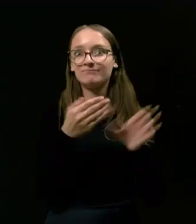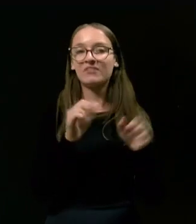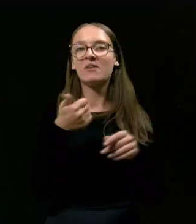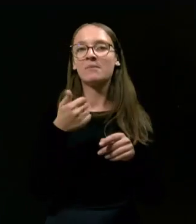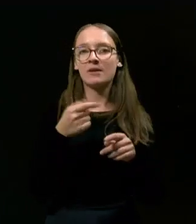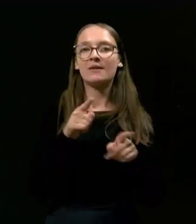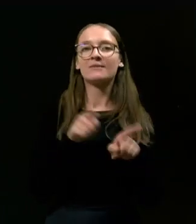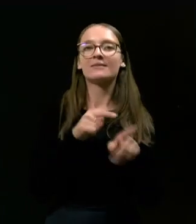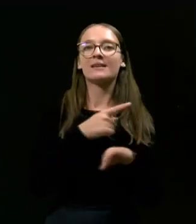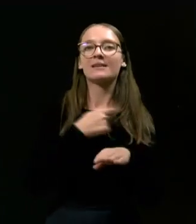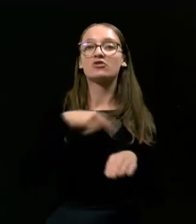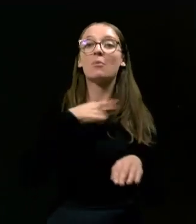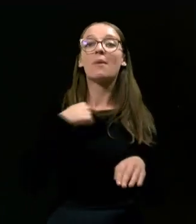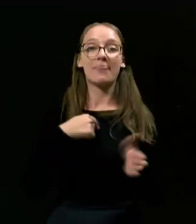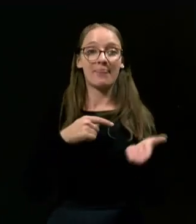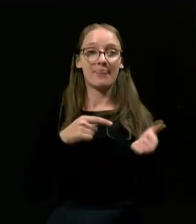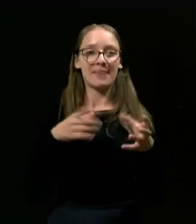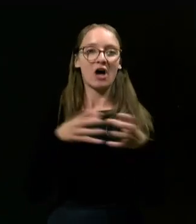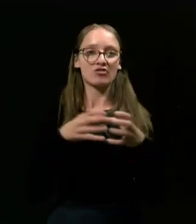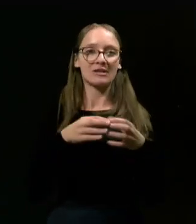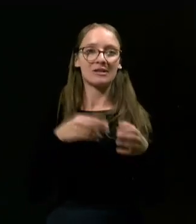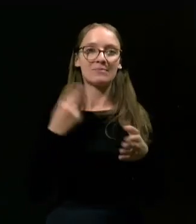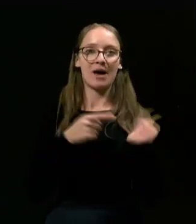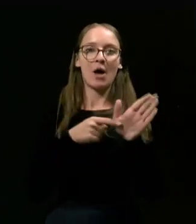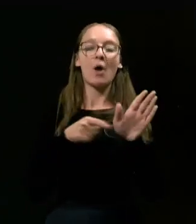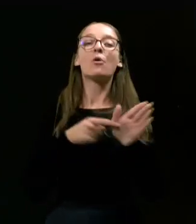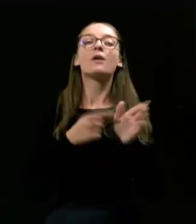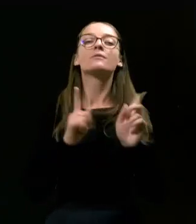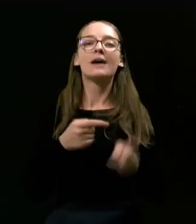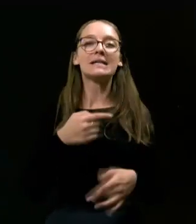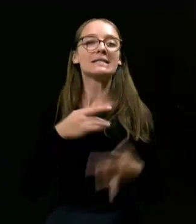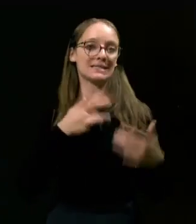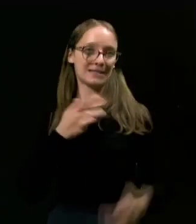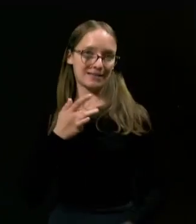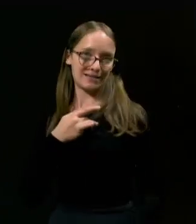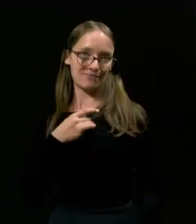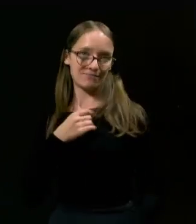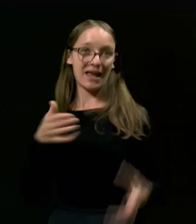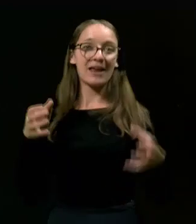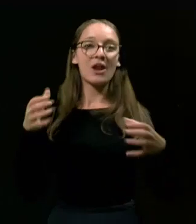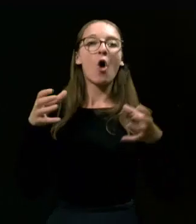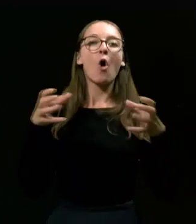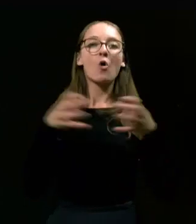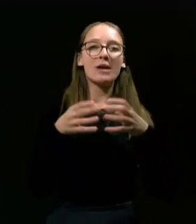takrat so pa naši pokazali tisto srce. En kolektivni duh.